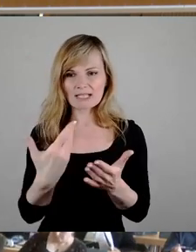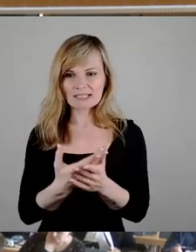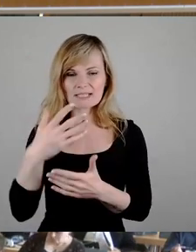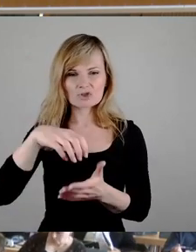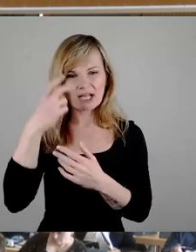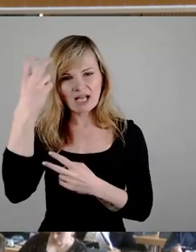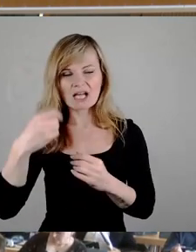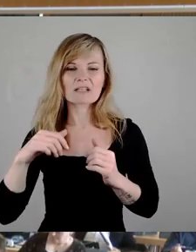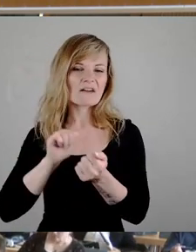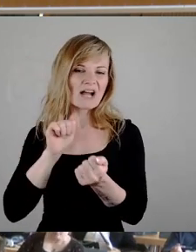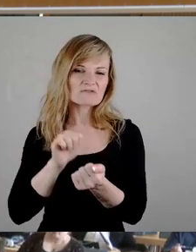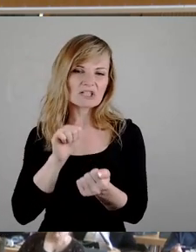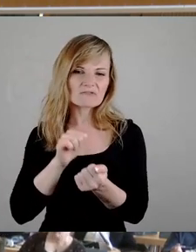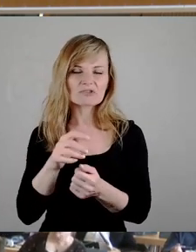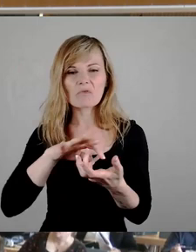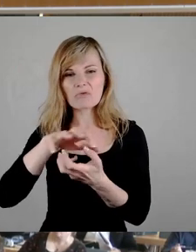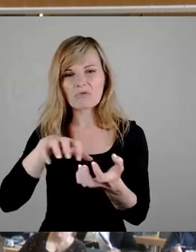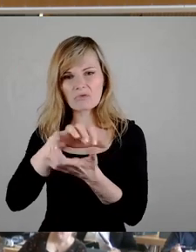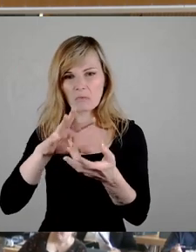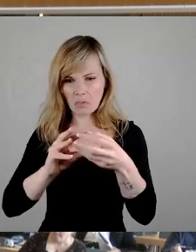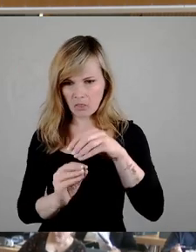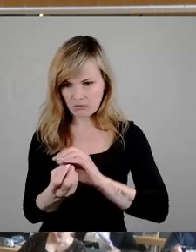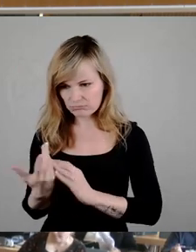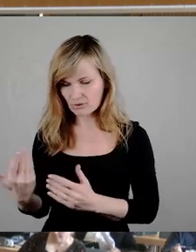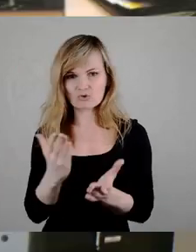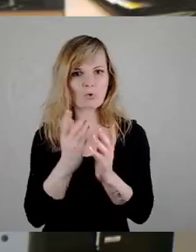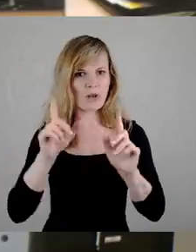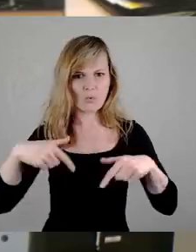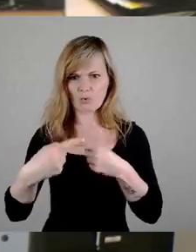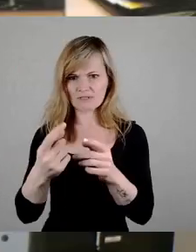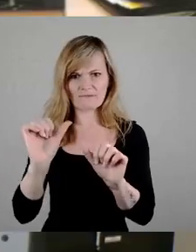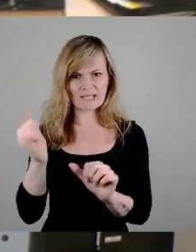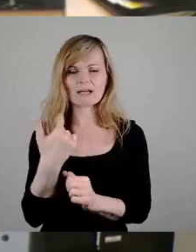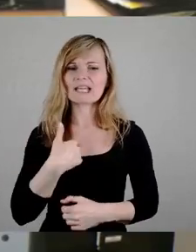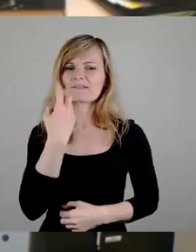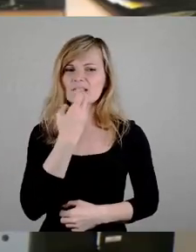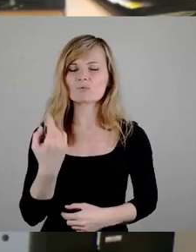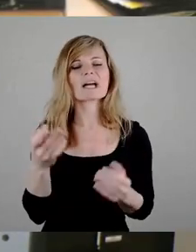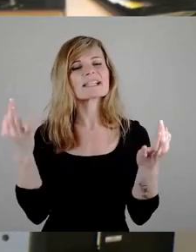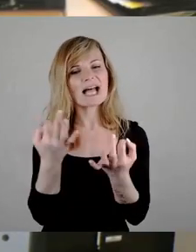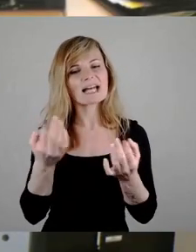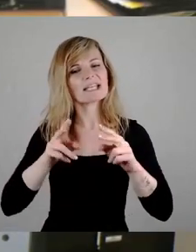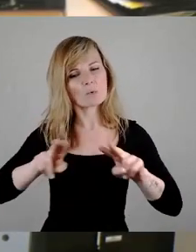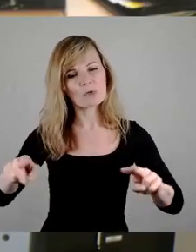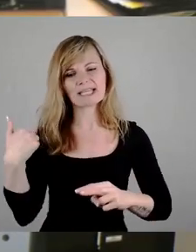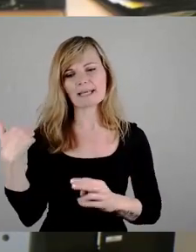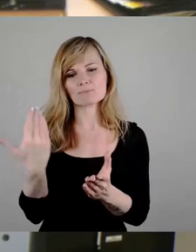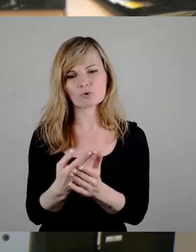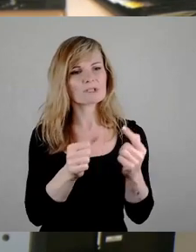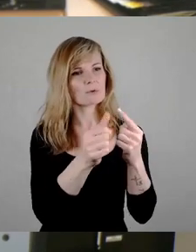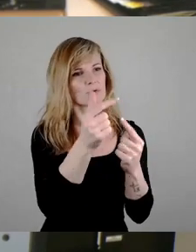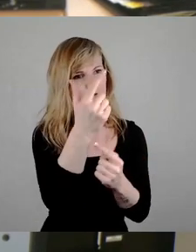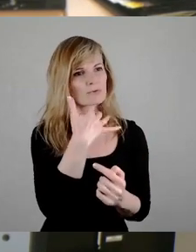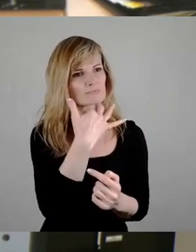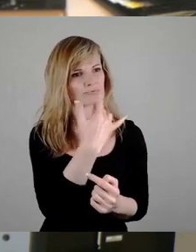Und wir sind jetzt gerade schon wieder dabei. Ich versuche jetzt mal sehr sachlich und ganz ruhig einzugehen auf die Dinge, die auch bereits geäußert wurden. Zunächst,